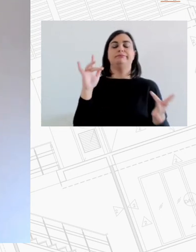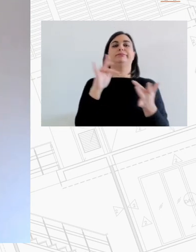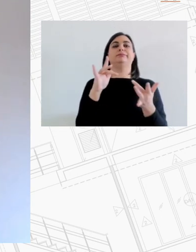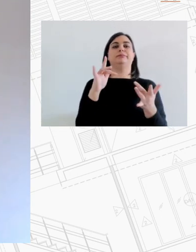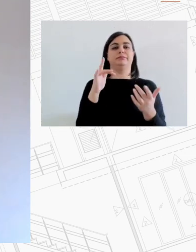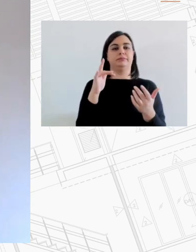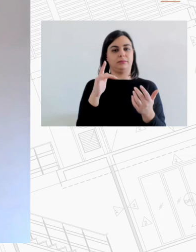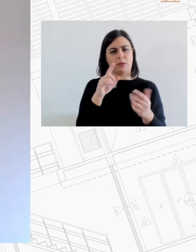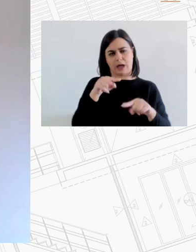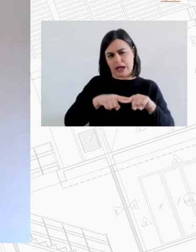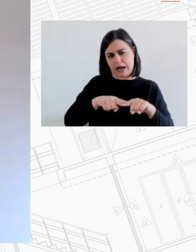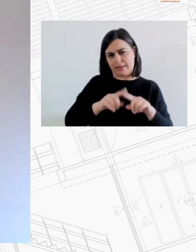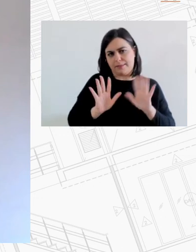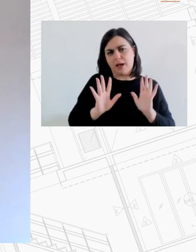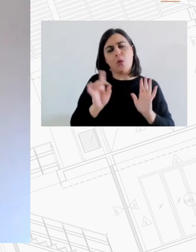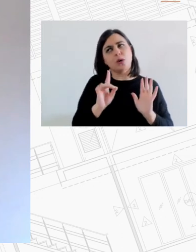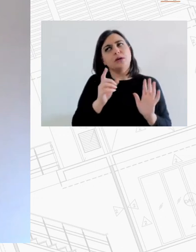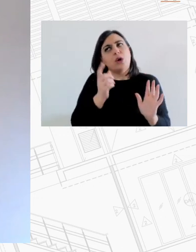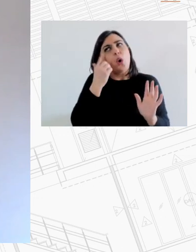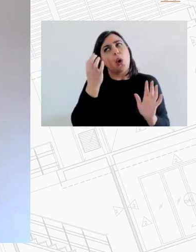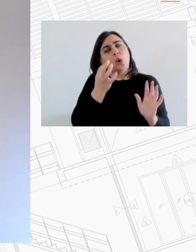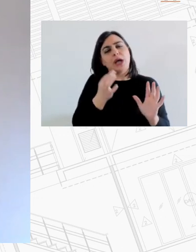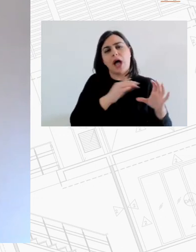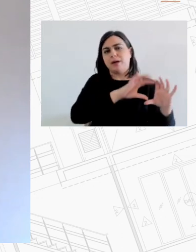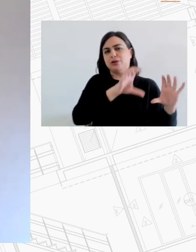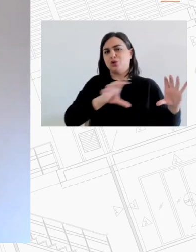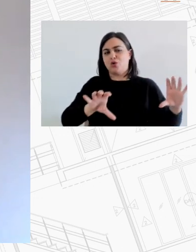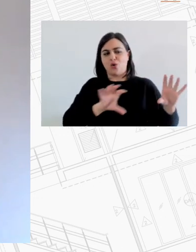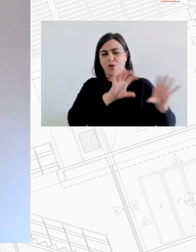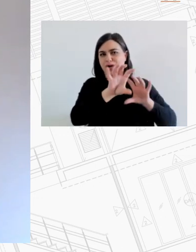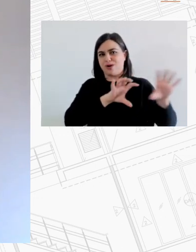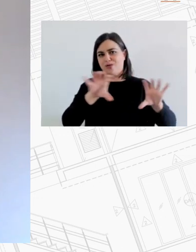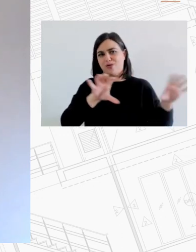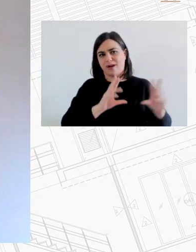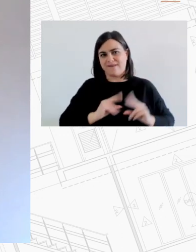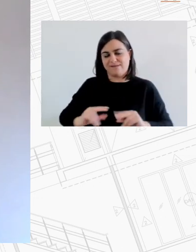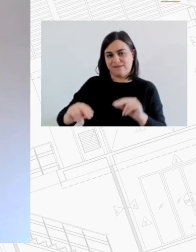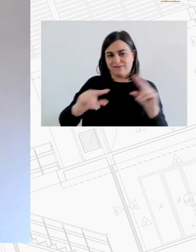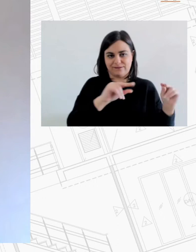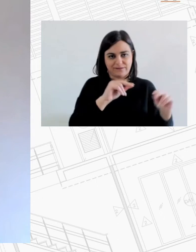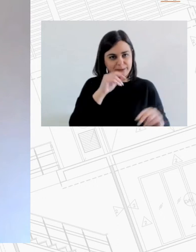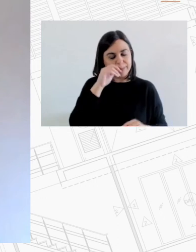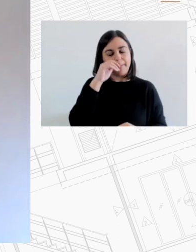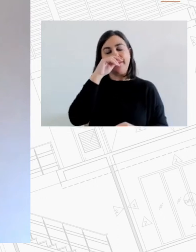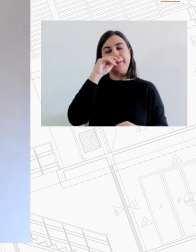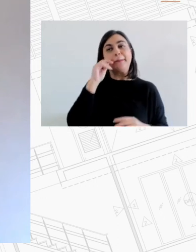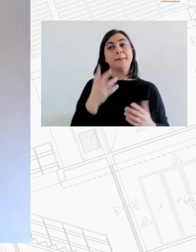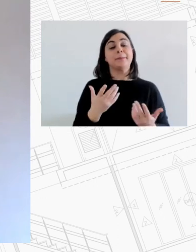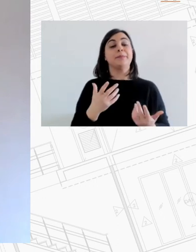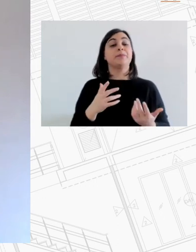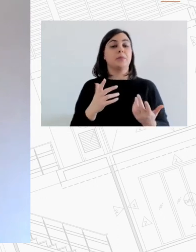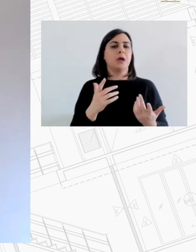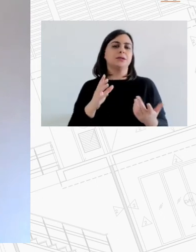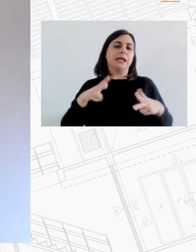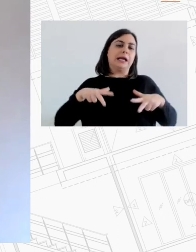αφορά μόνο την Ελλάδα υποθέτω αλλά όλες τις μεσογειακές χώρες ότι στο διεκδικητικό πλαίσιο του κράτους πρόνοιας αυτό